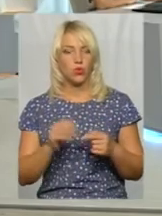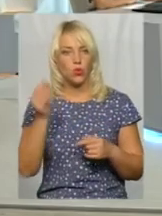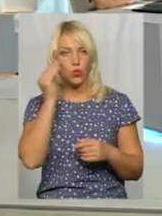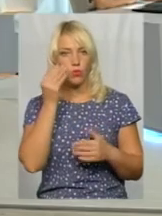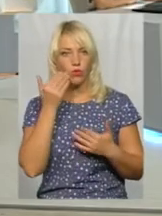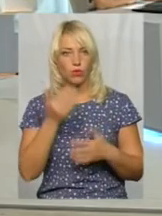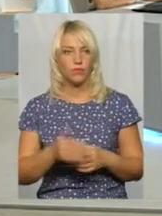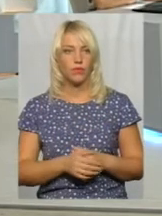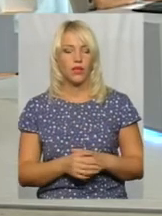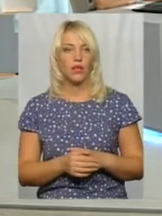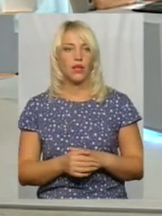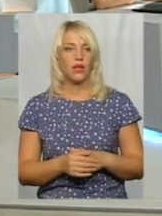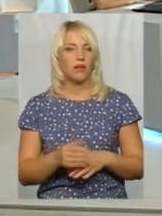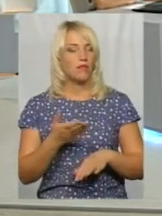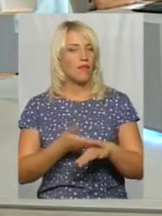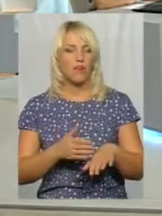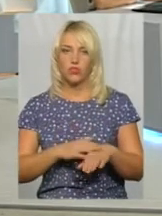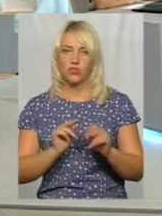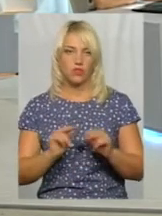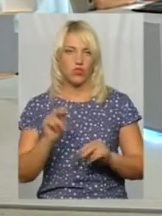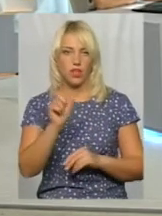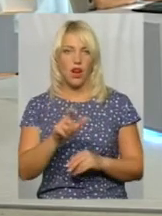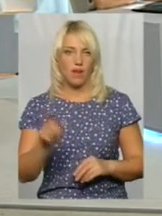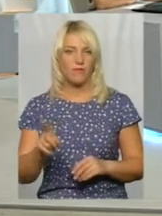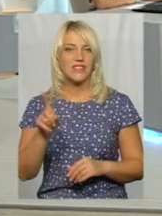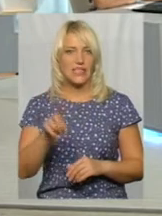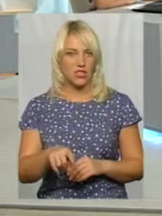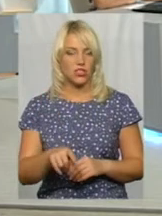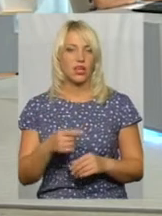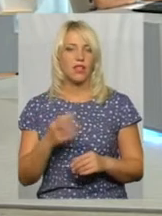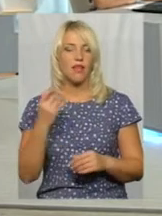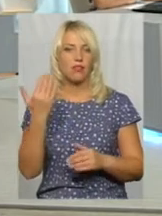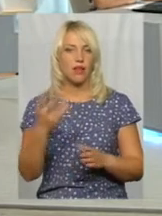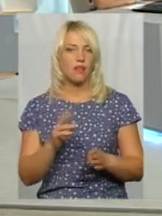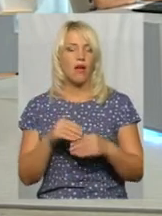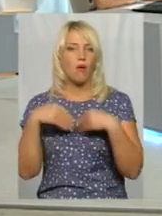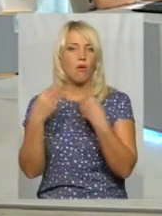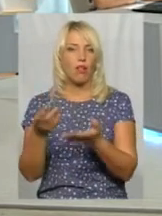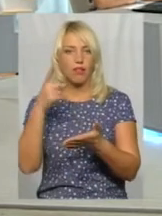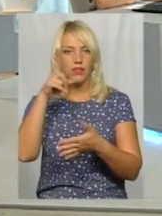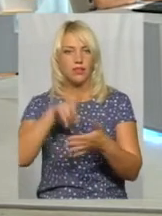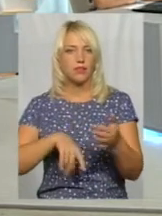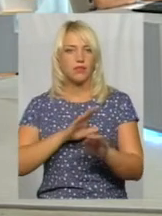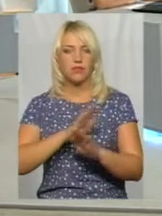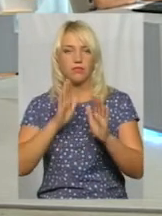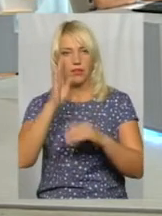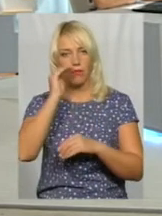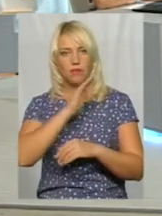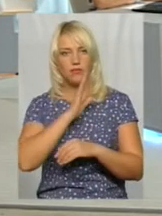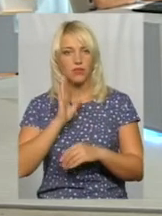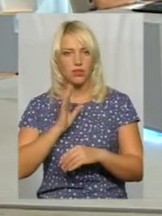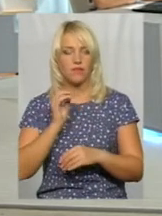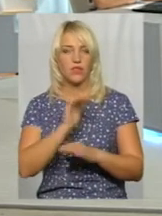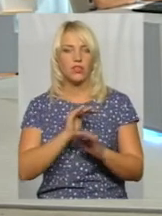Дивіться, найважчі вчителям все ж таки. На них покладена надія не тільки батьків дітей, всього